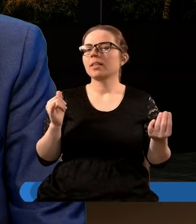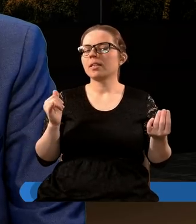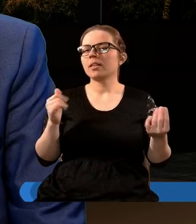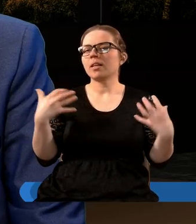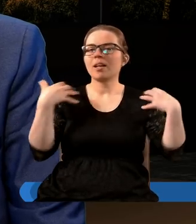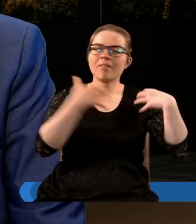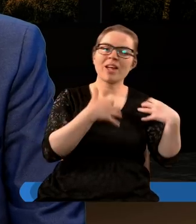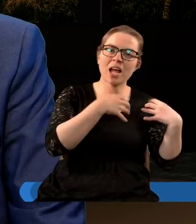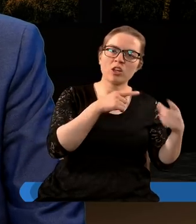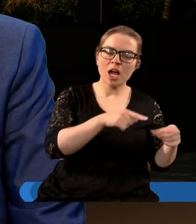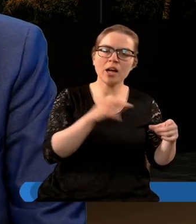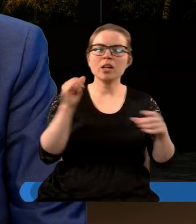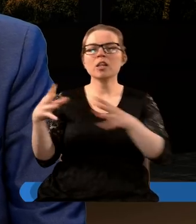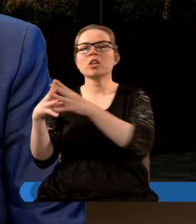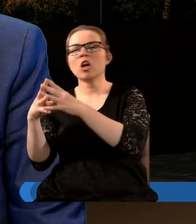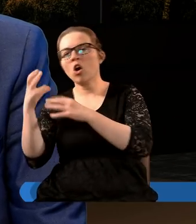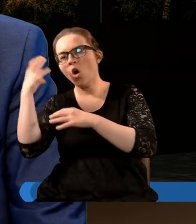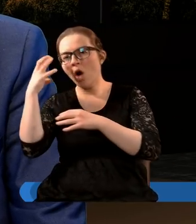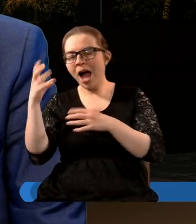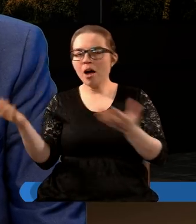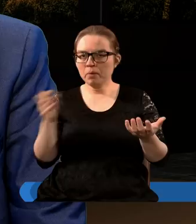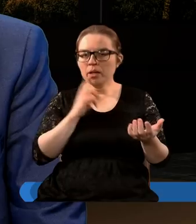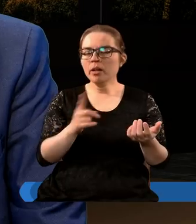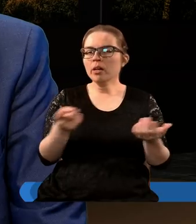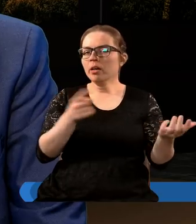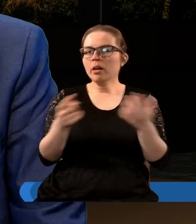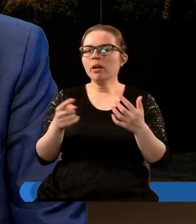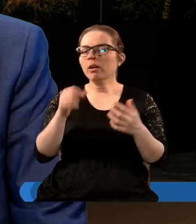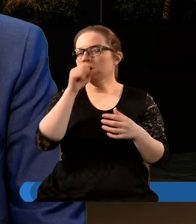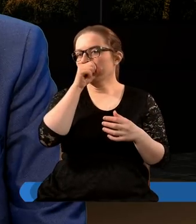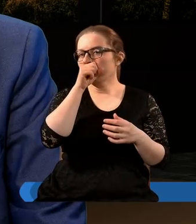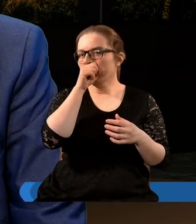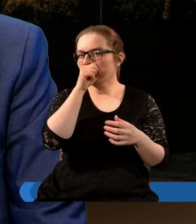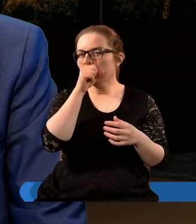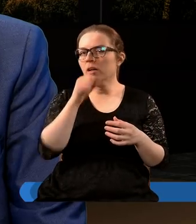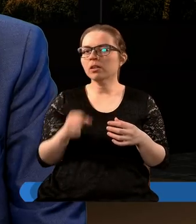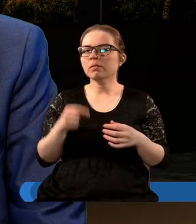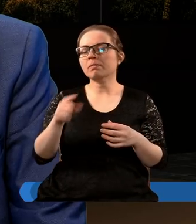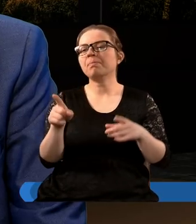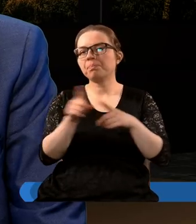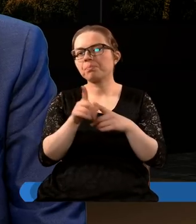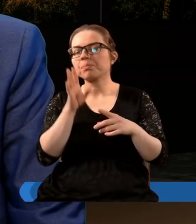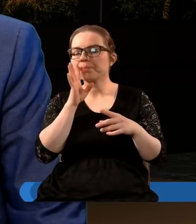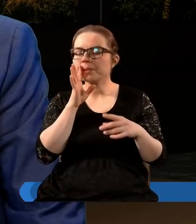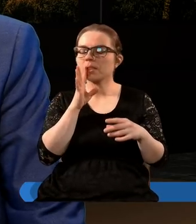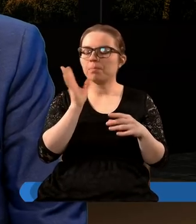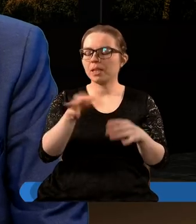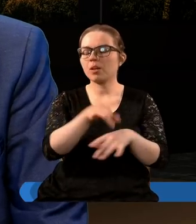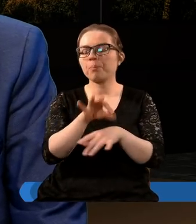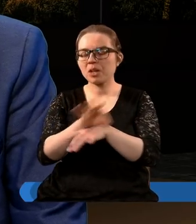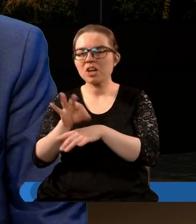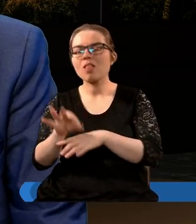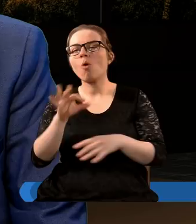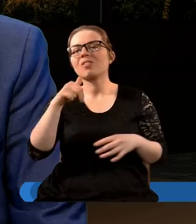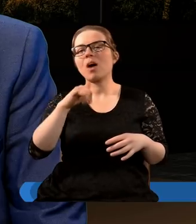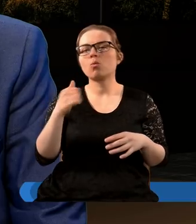i zwierzęciem i tymi dziesięcioma królami prawda? ale oczywiście to będzie taka ścisła ale prześladowcza